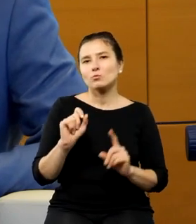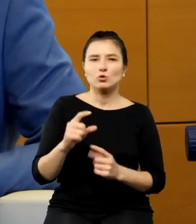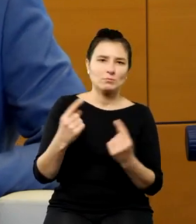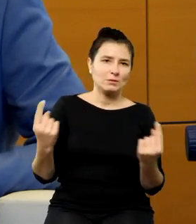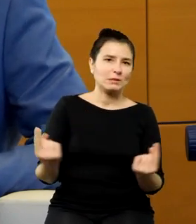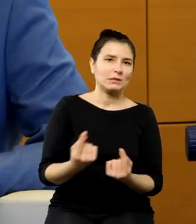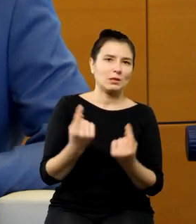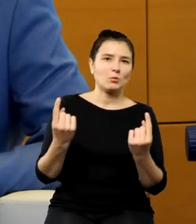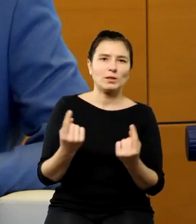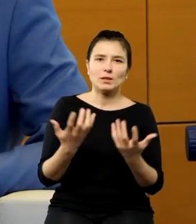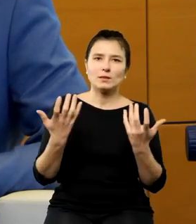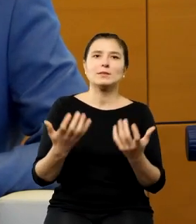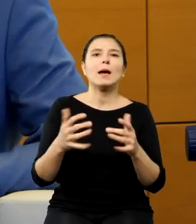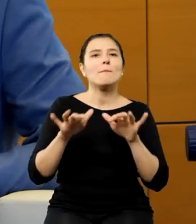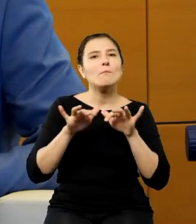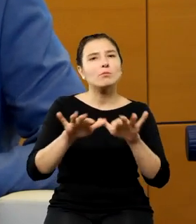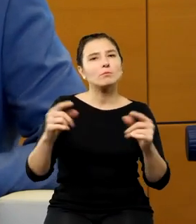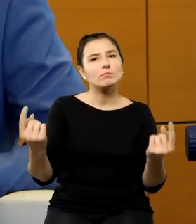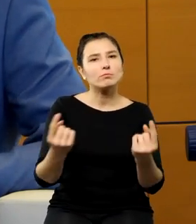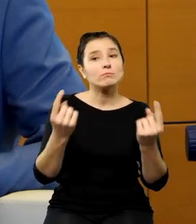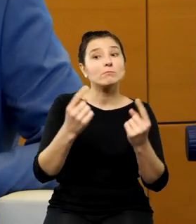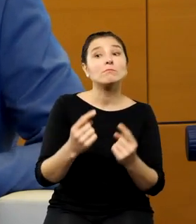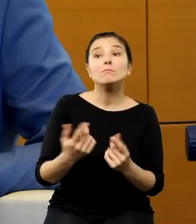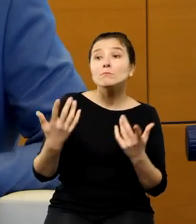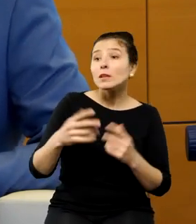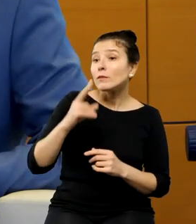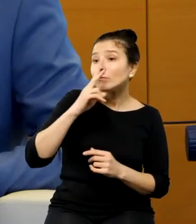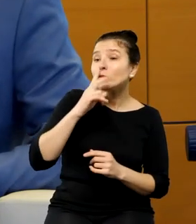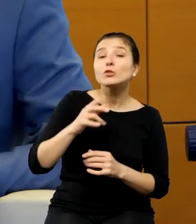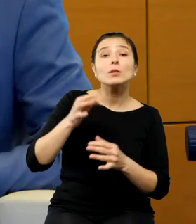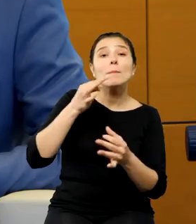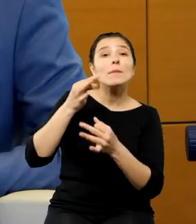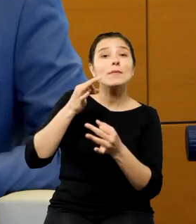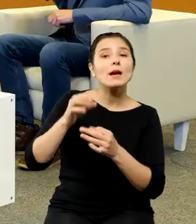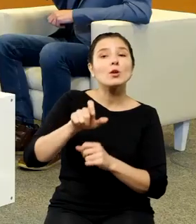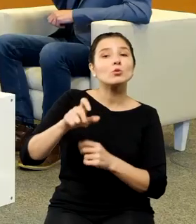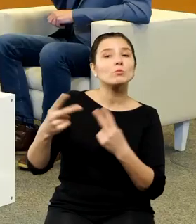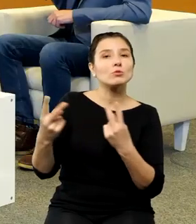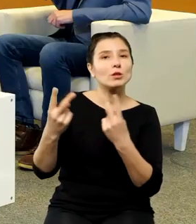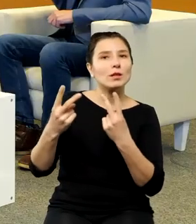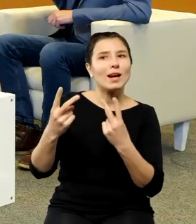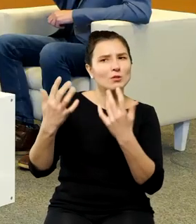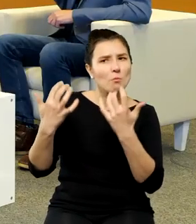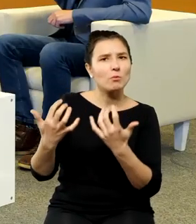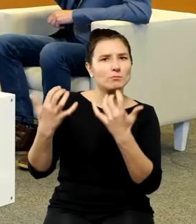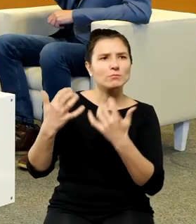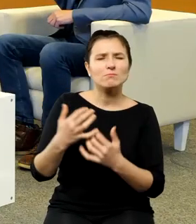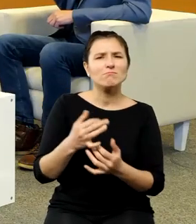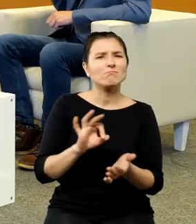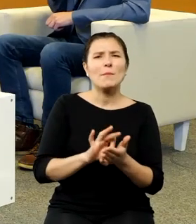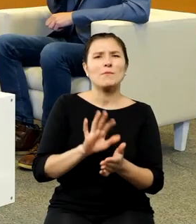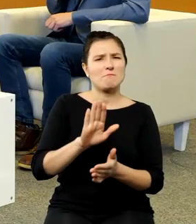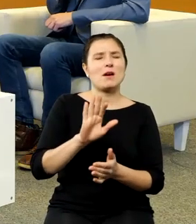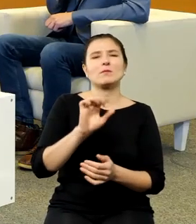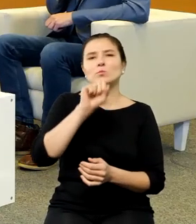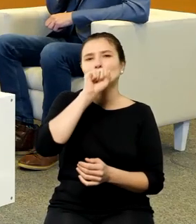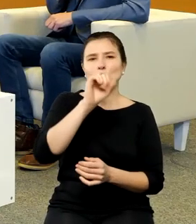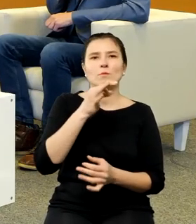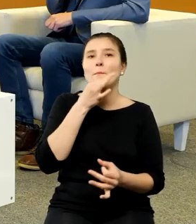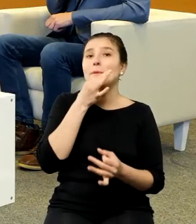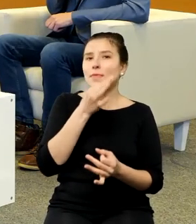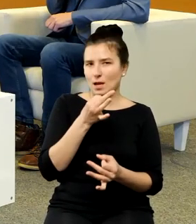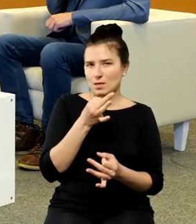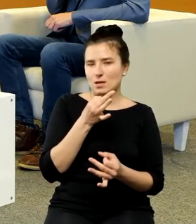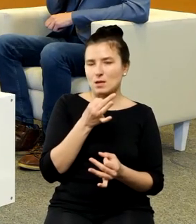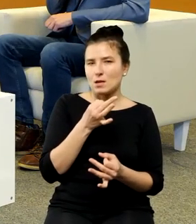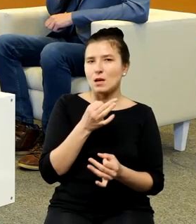popularyzatorskich z pytaniami dziennikarzy, publiczności, ma na pewno takie ulubione swoje pytania. Kiedy